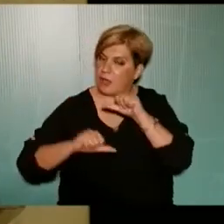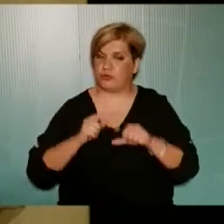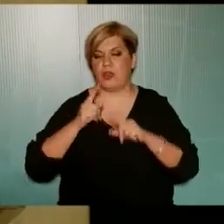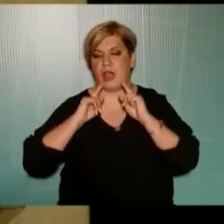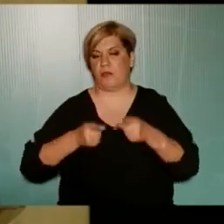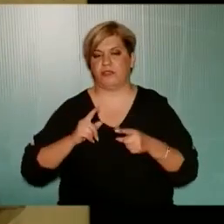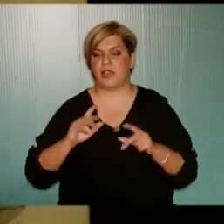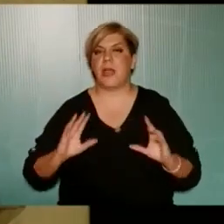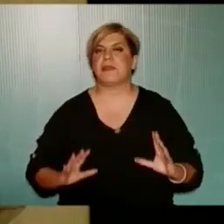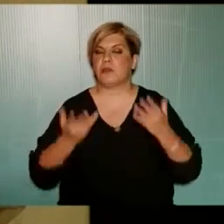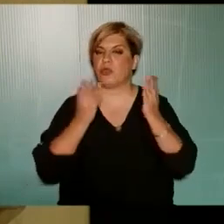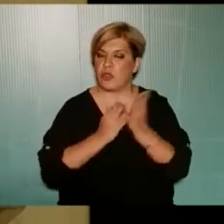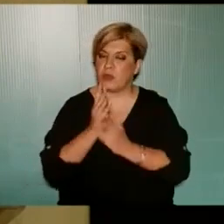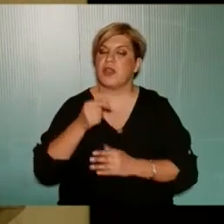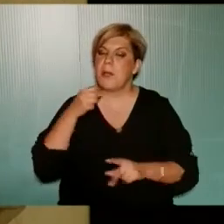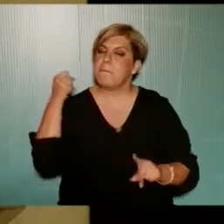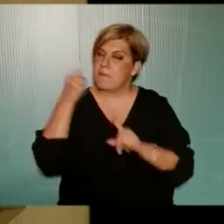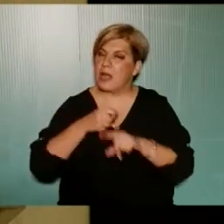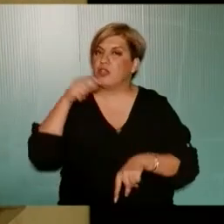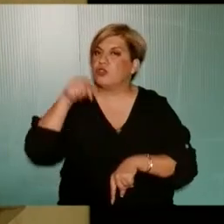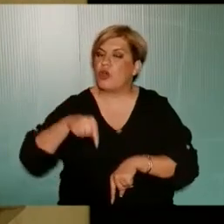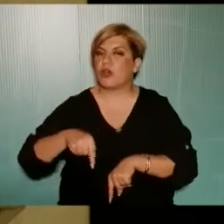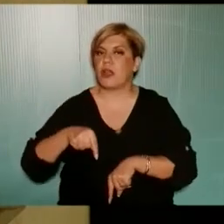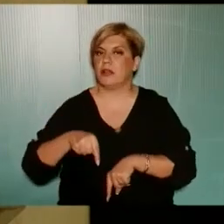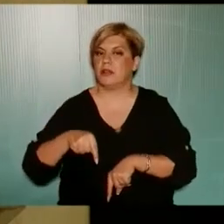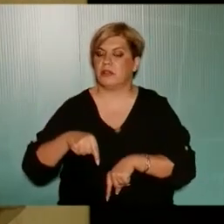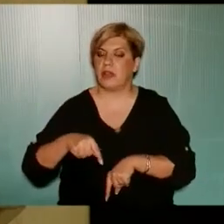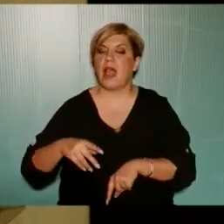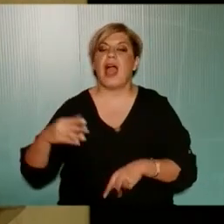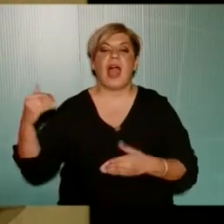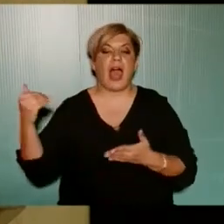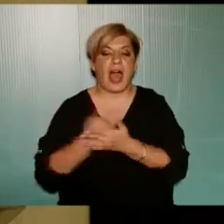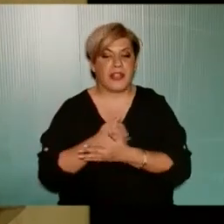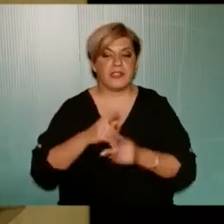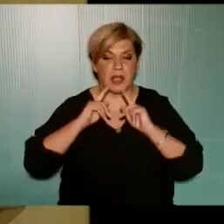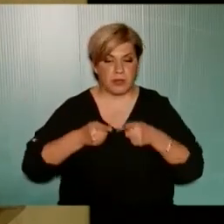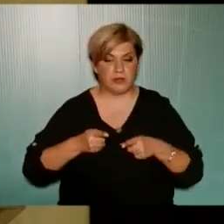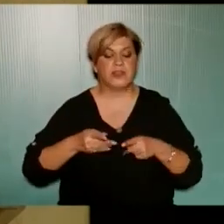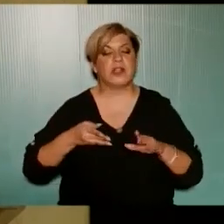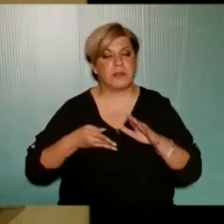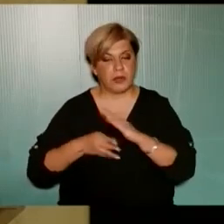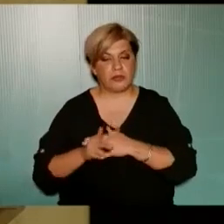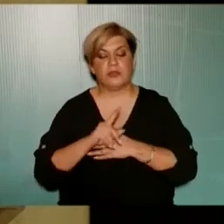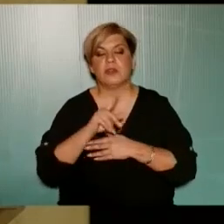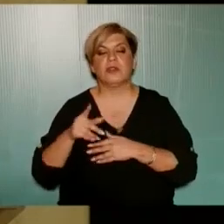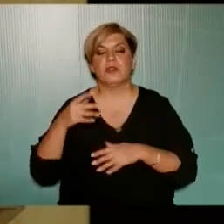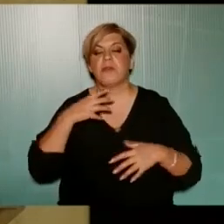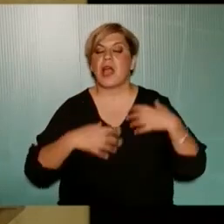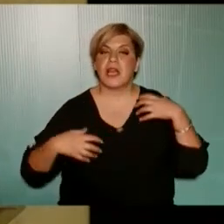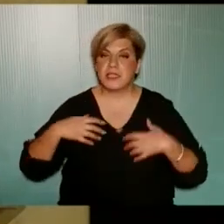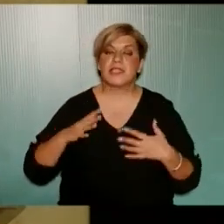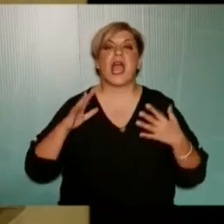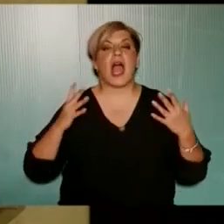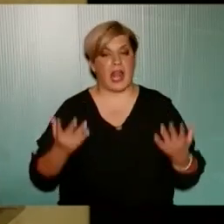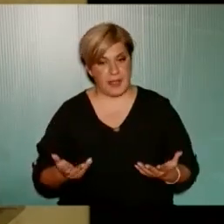είναι επαναστατικό δίκαιο Είναι μια πάλη στο τώρα Να άδικες αποφάσεις που θα τις περνούσαν Να τέτοιο Μας ανησυχεί